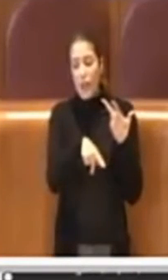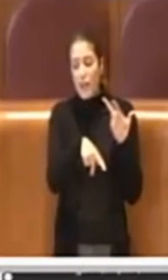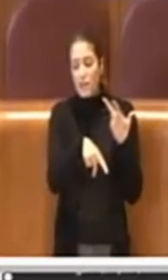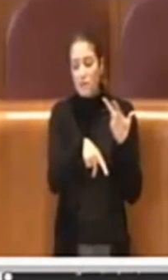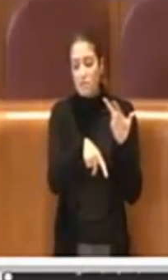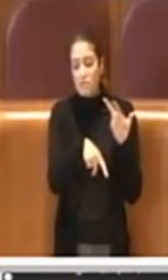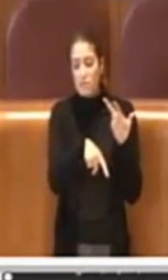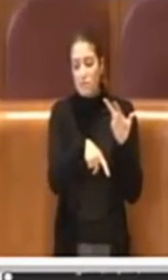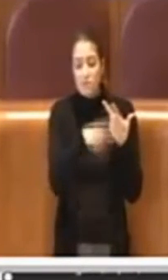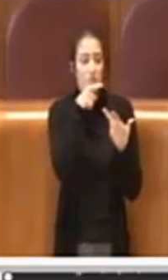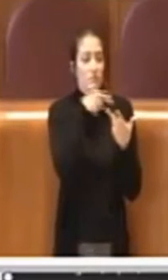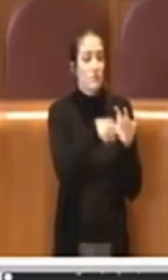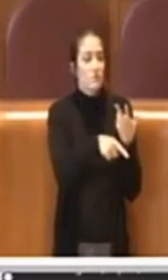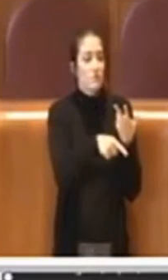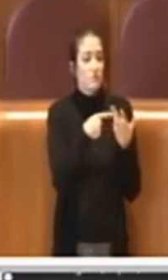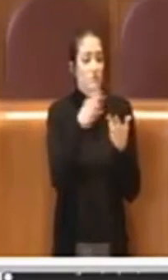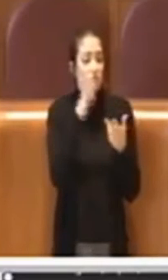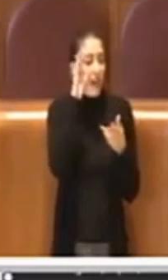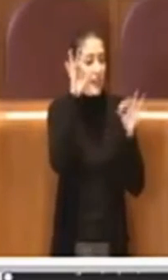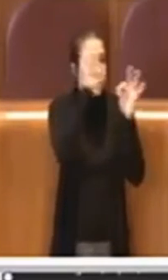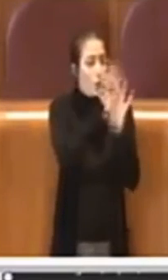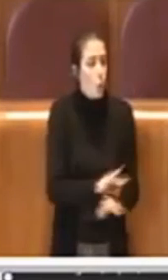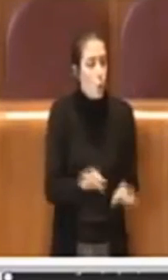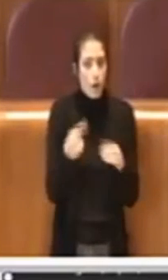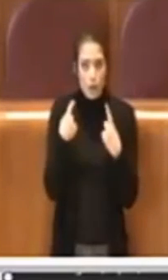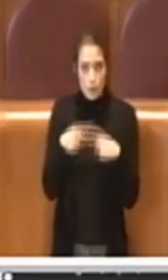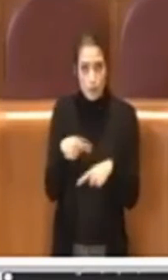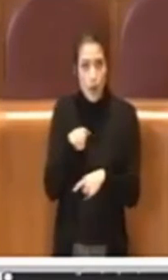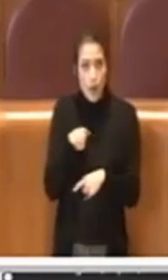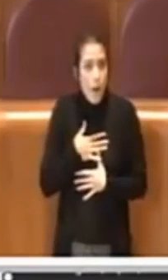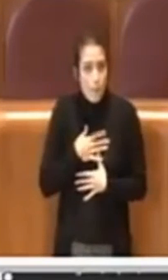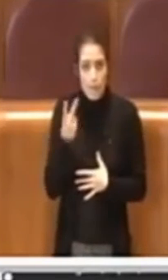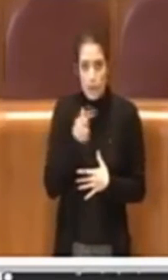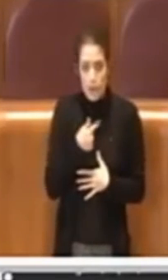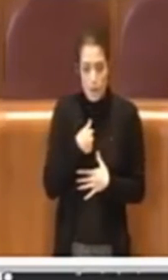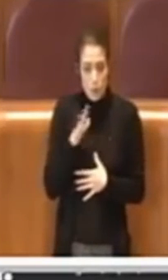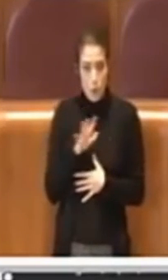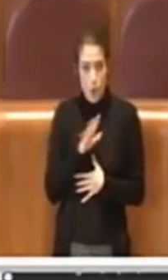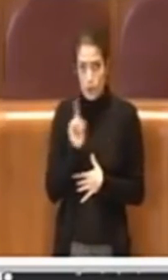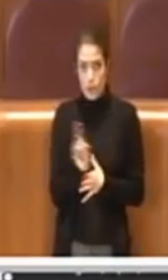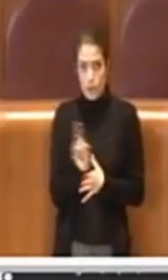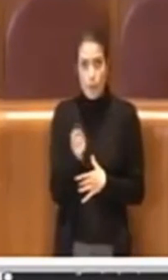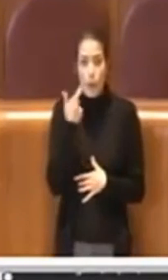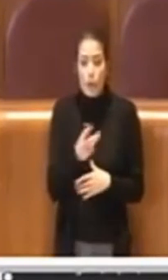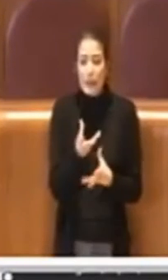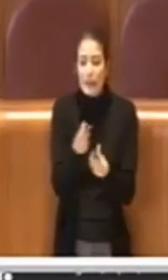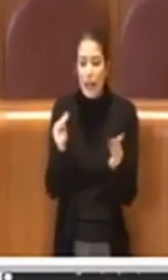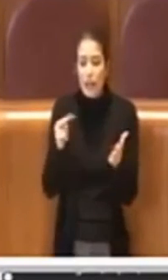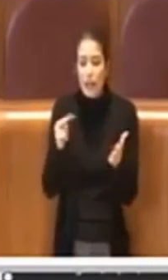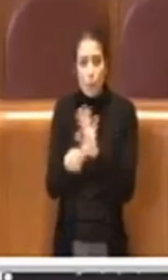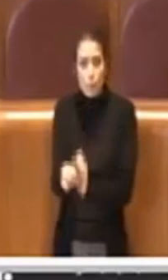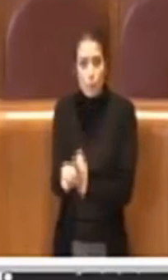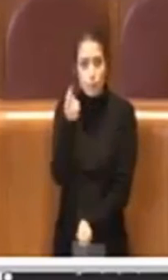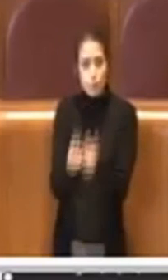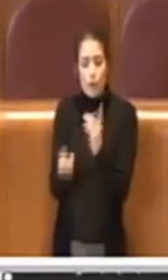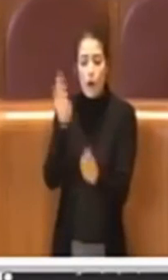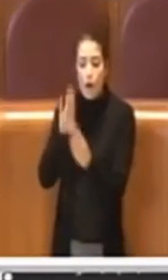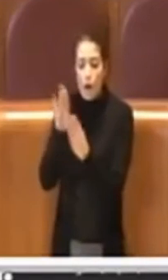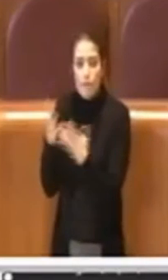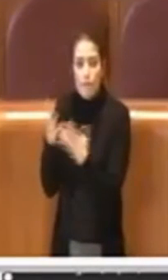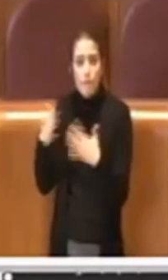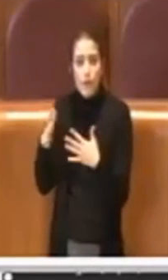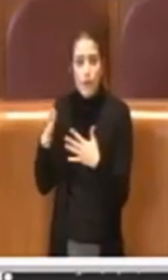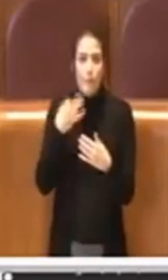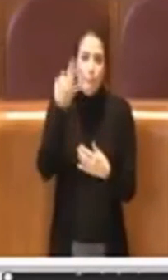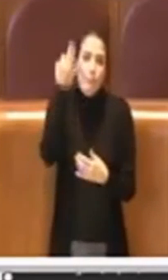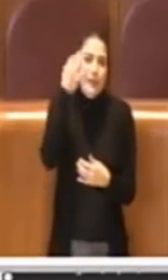badato a nulla, a me non sembra perché in realtà tanti problemi sono stati affrontati proprio prendendo il toro